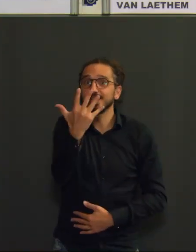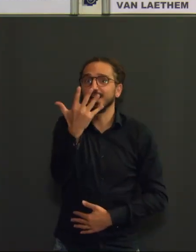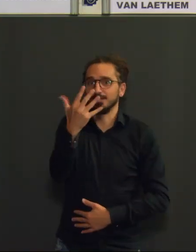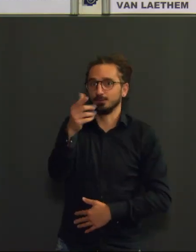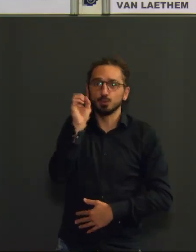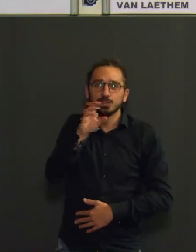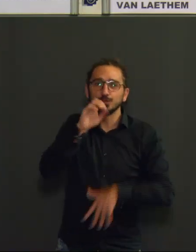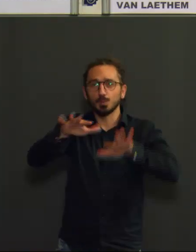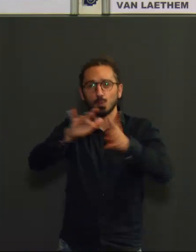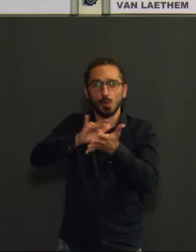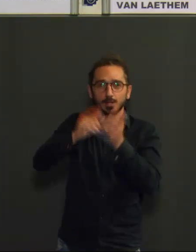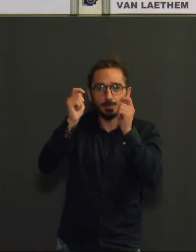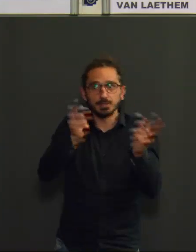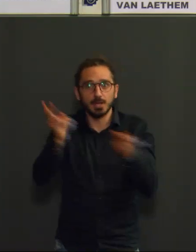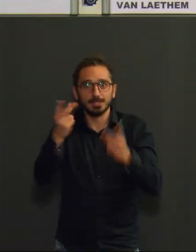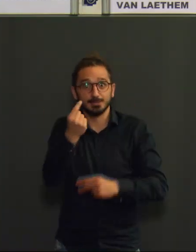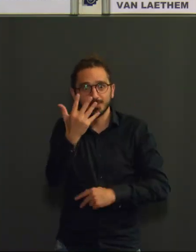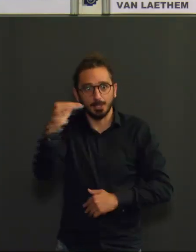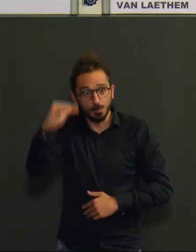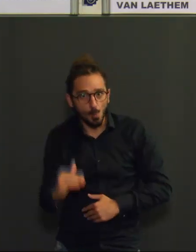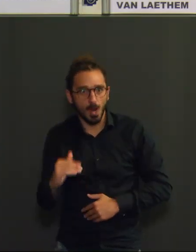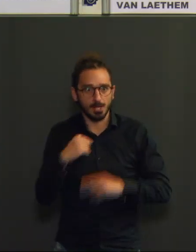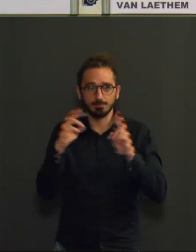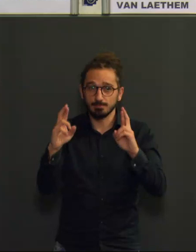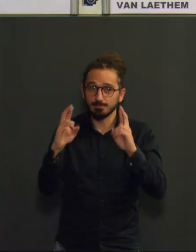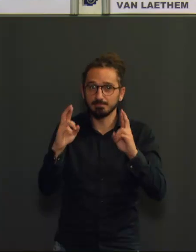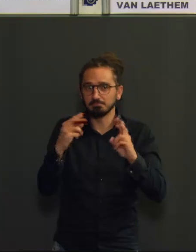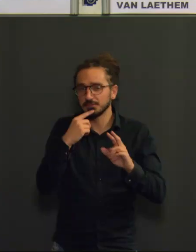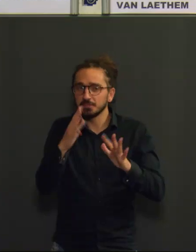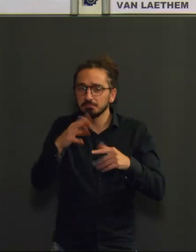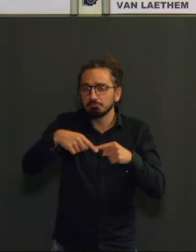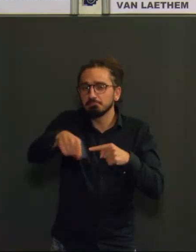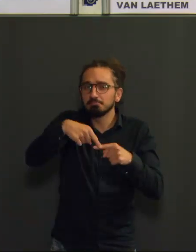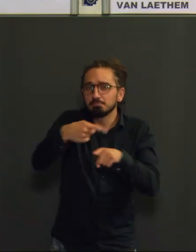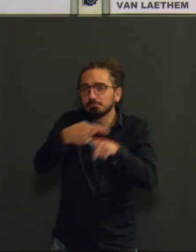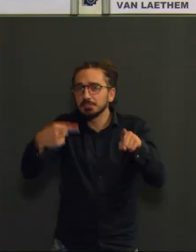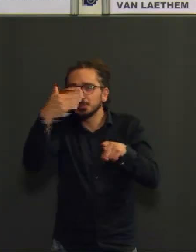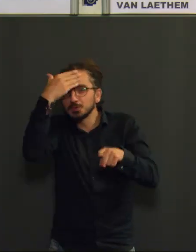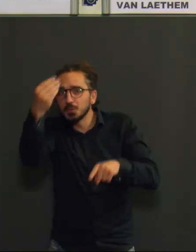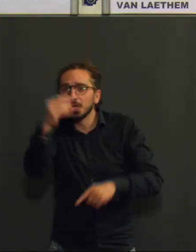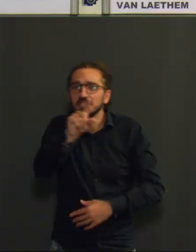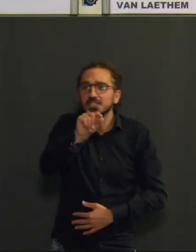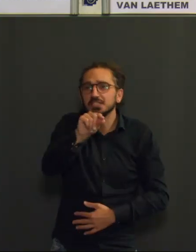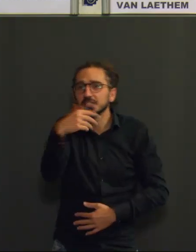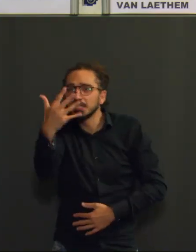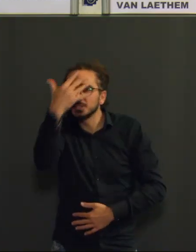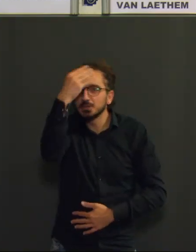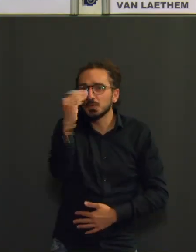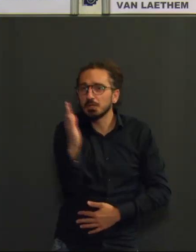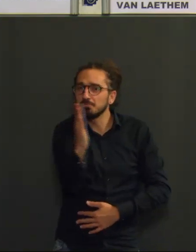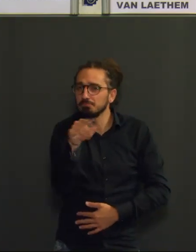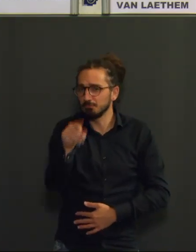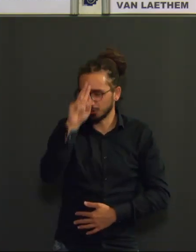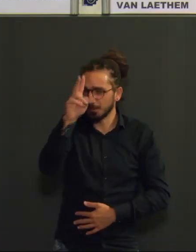d'ici à peu près à la mi-juin, vers le 10 ou le 15 juin. Ceci entraîne, et c'est un nouveau point